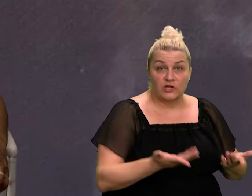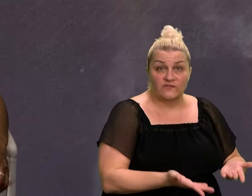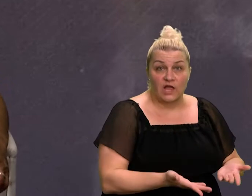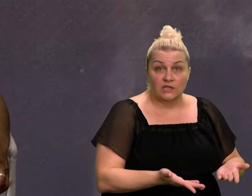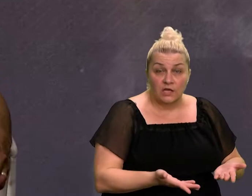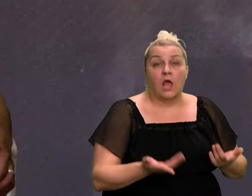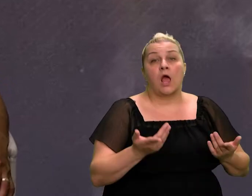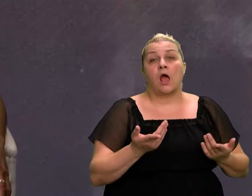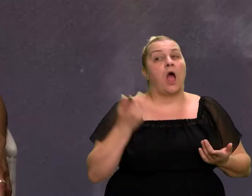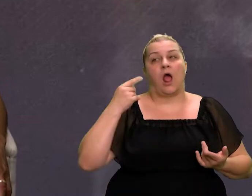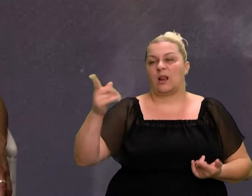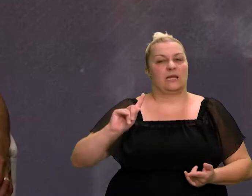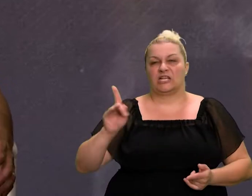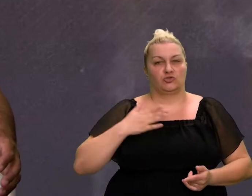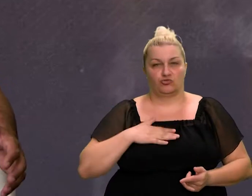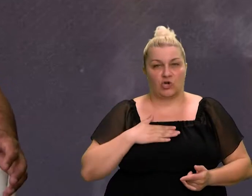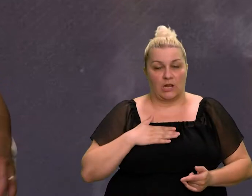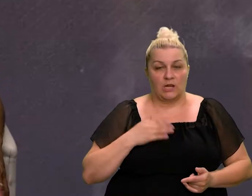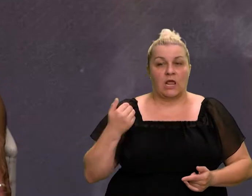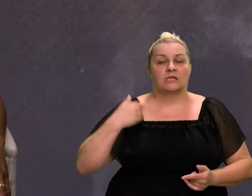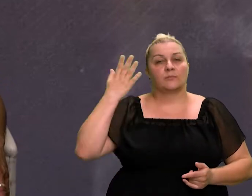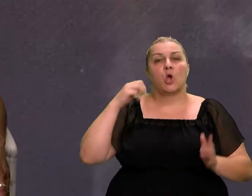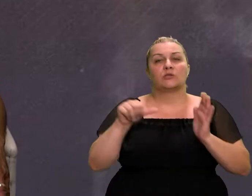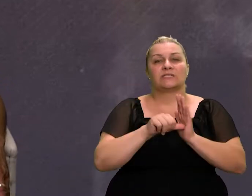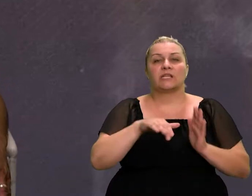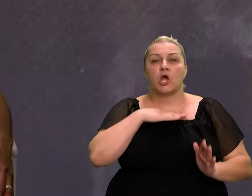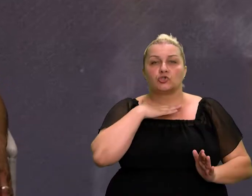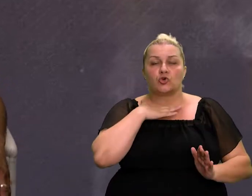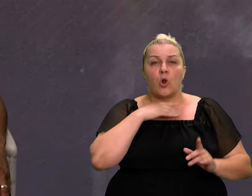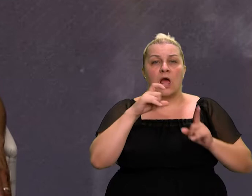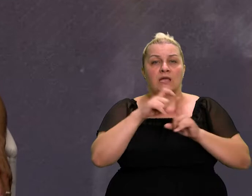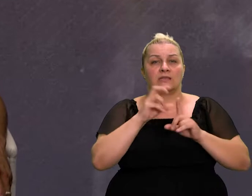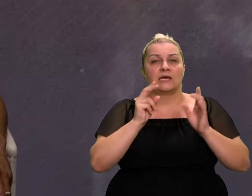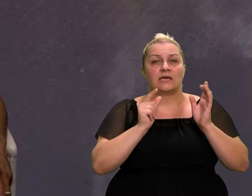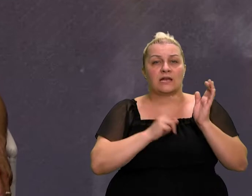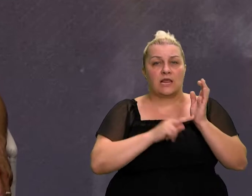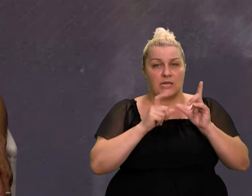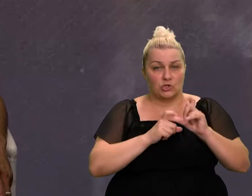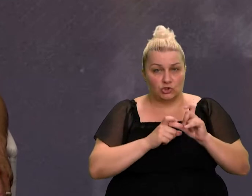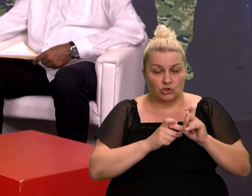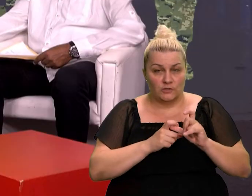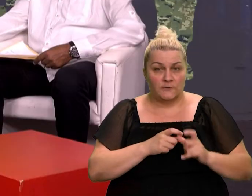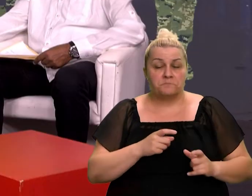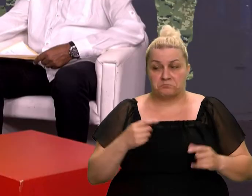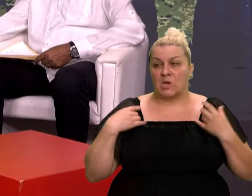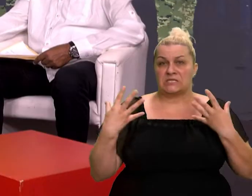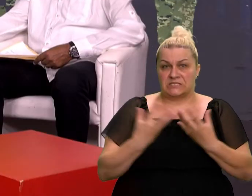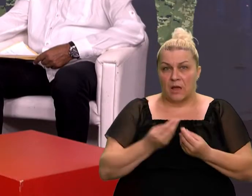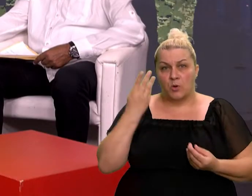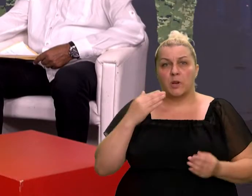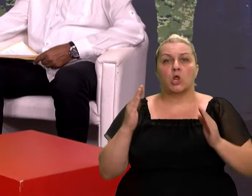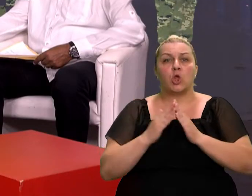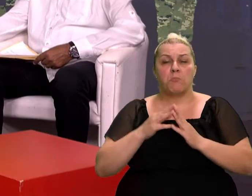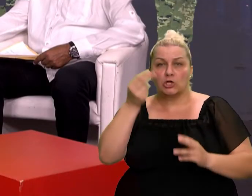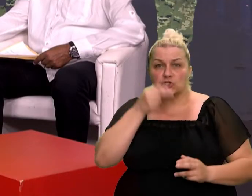narod je izabra, ali oni to nisu željeli. Znači, ja sam u srednju školu išao u Drniš, završila sam u srednju školu. Sa mnom su išli